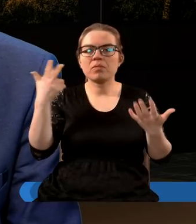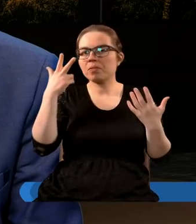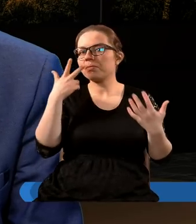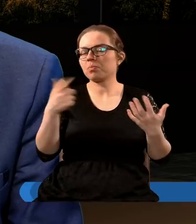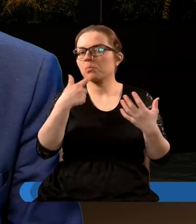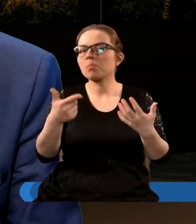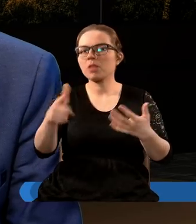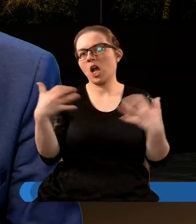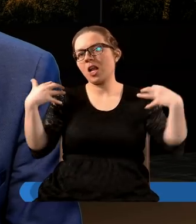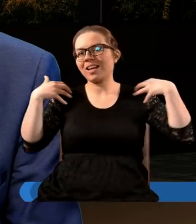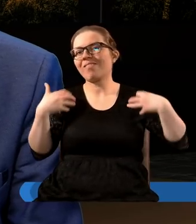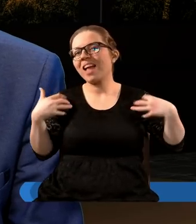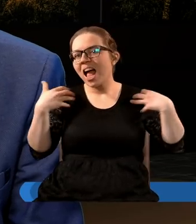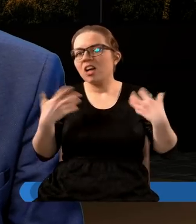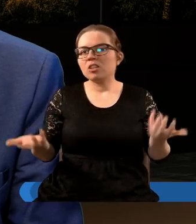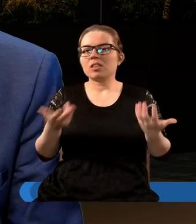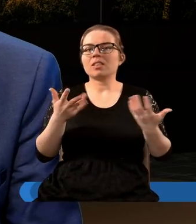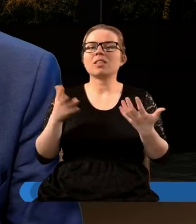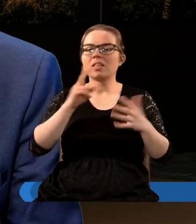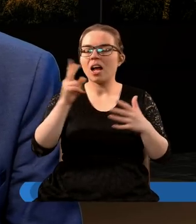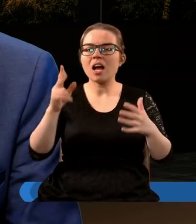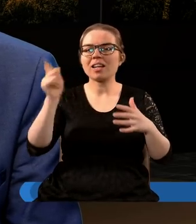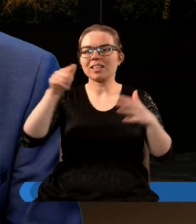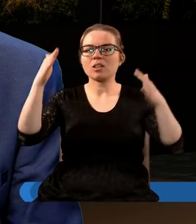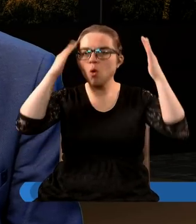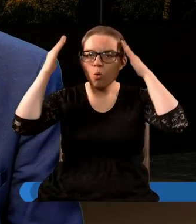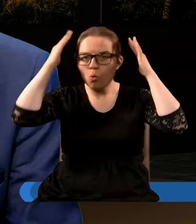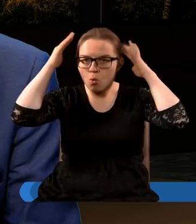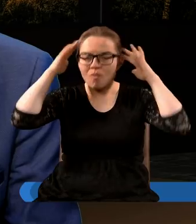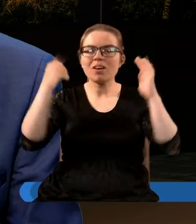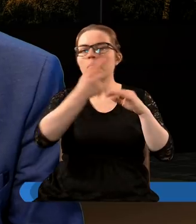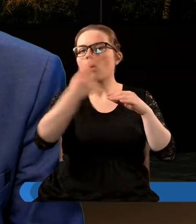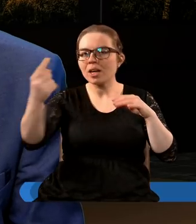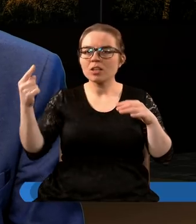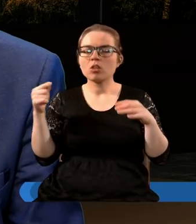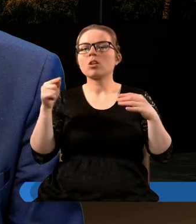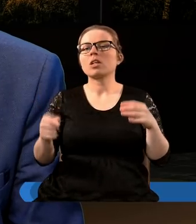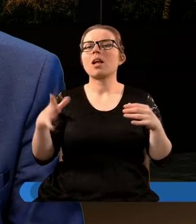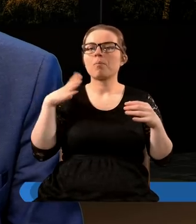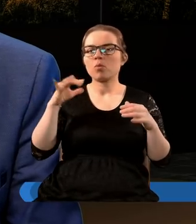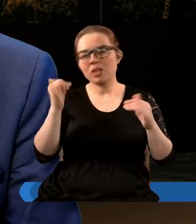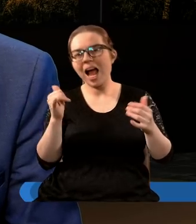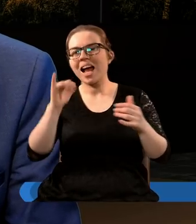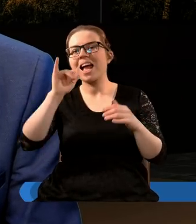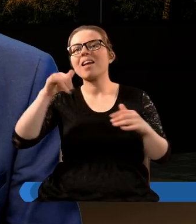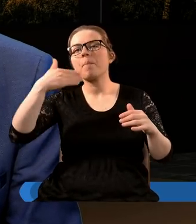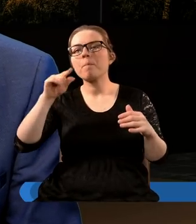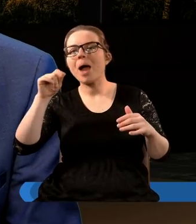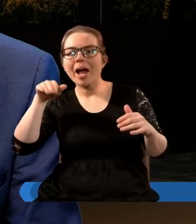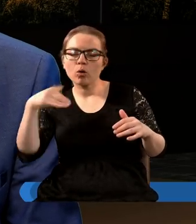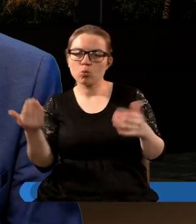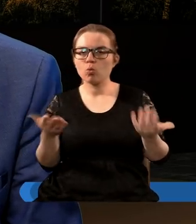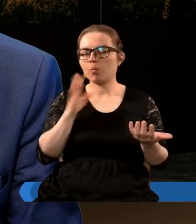powiedzieliśmy, że to zwierzę z każdą z tych głów pojedynczo to było jakieś imperium.